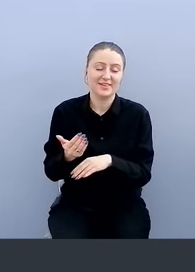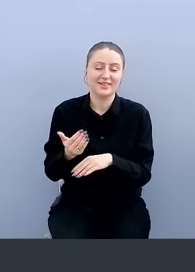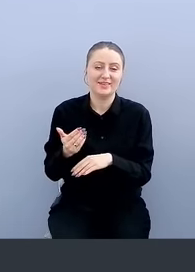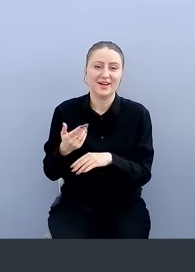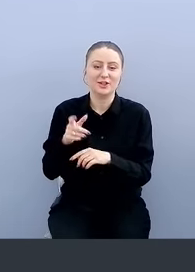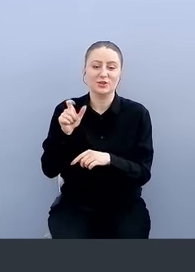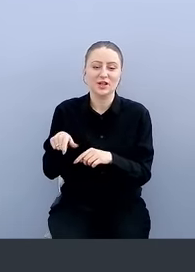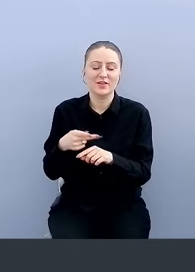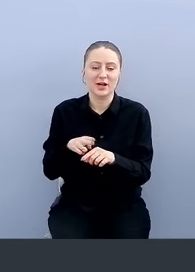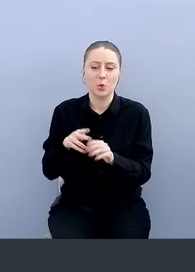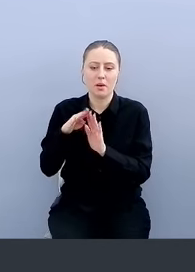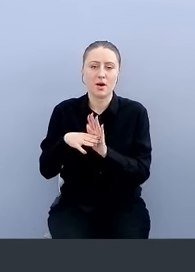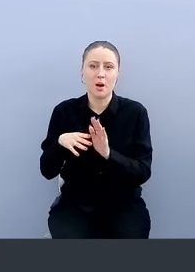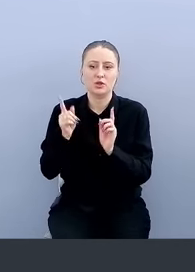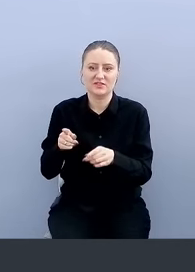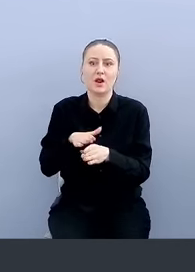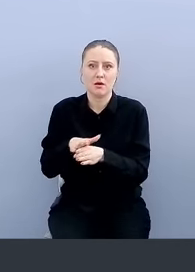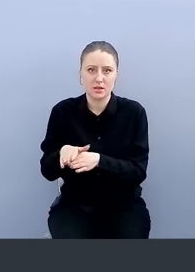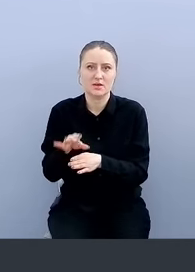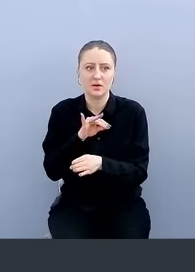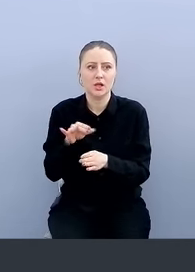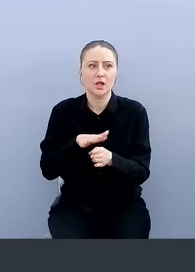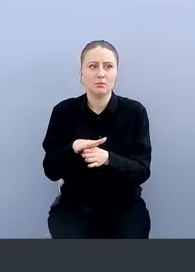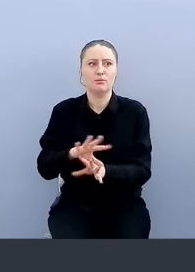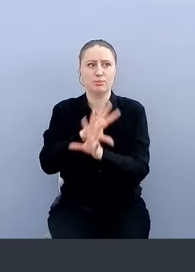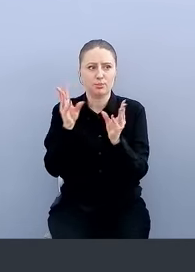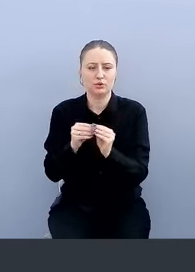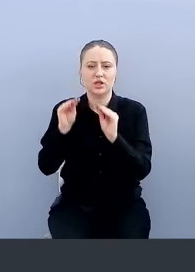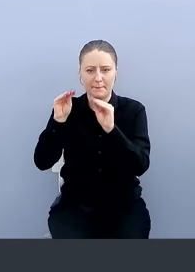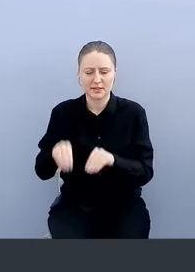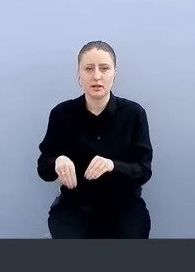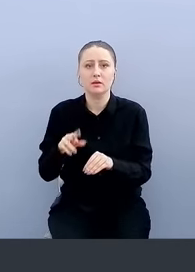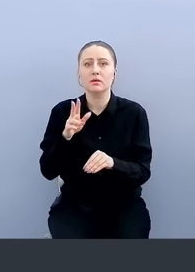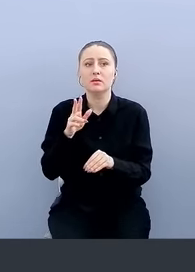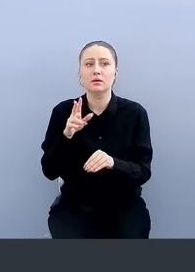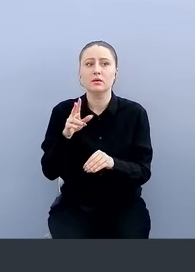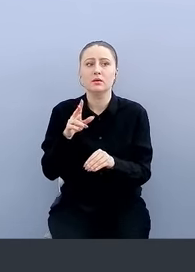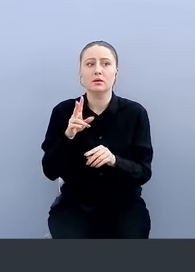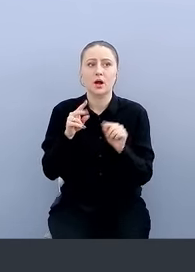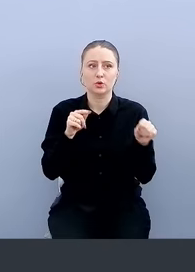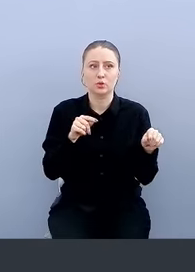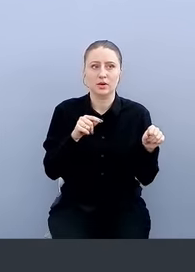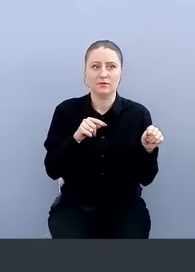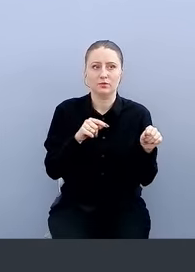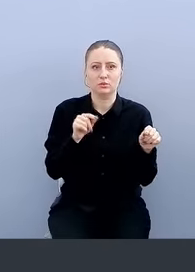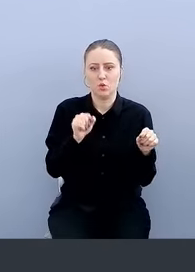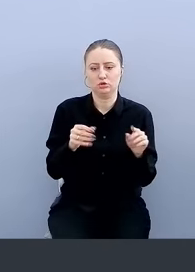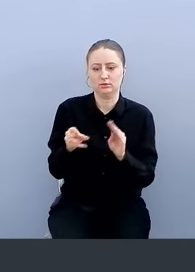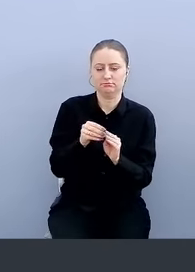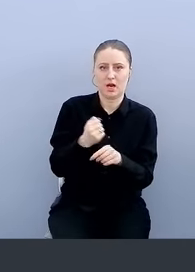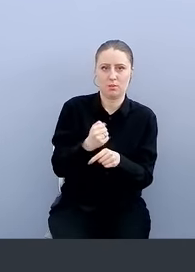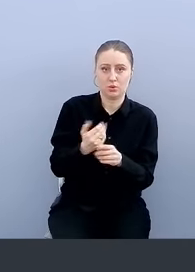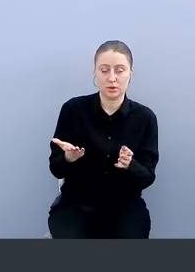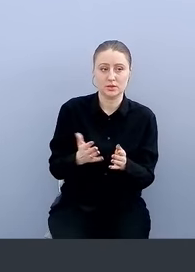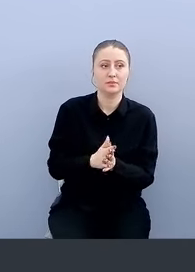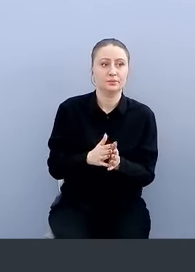эту опиху реализовал и такую гуишную тулзу написал, в которой с ТПМ можешь работать. В